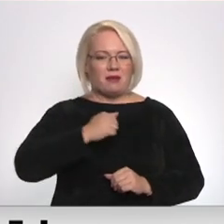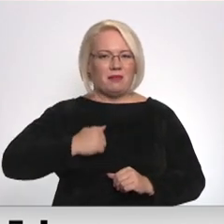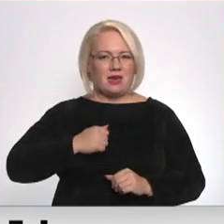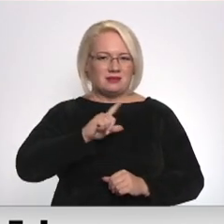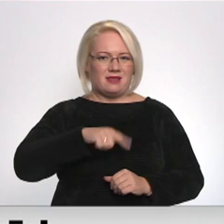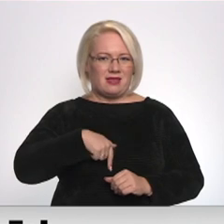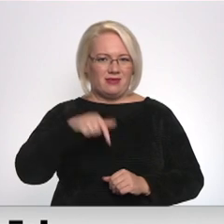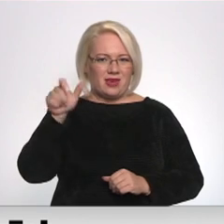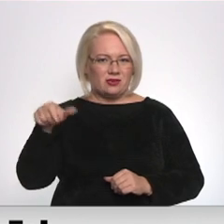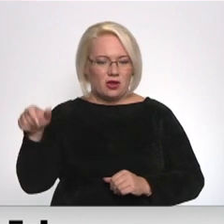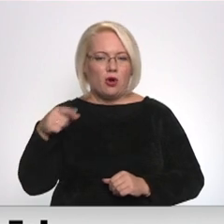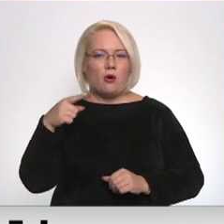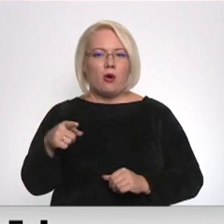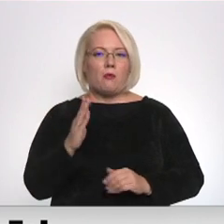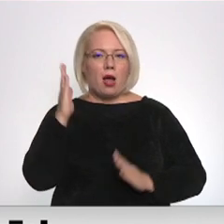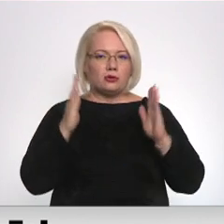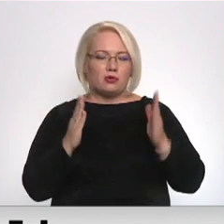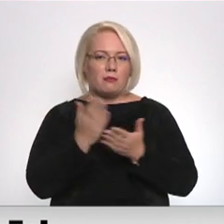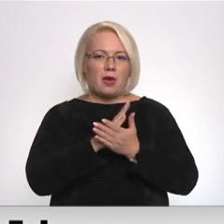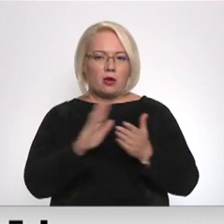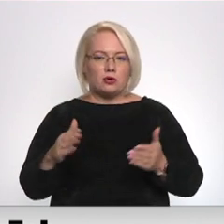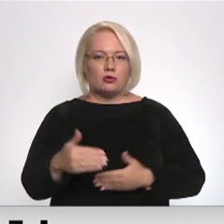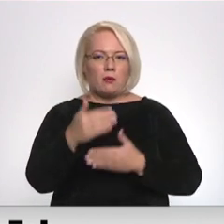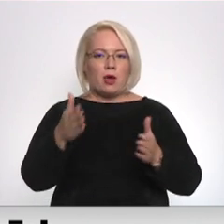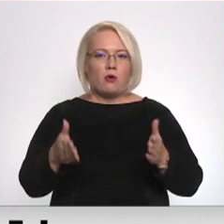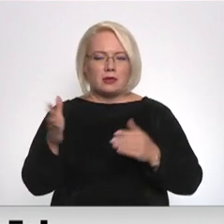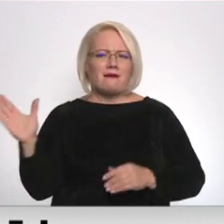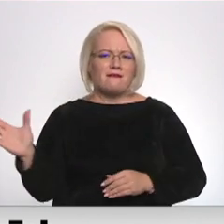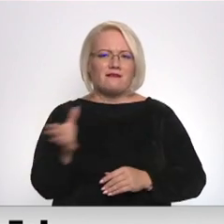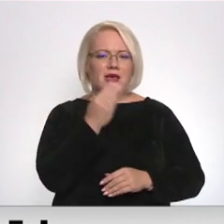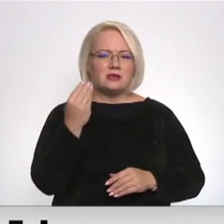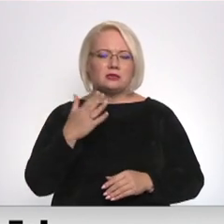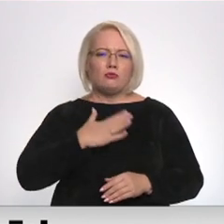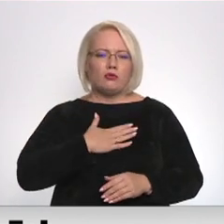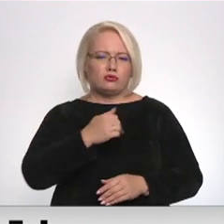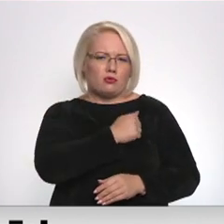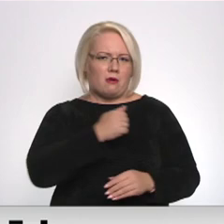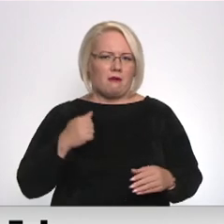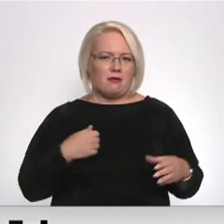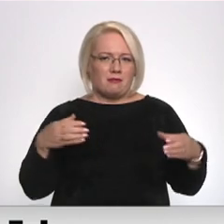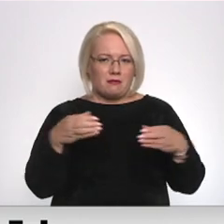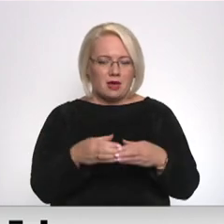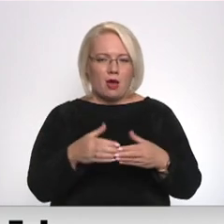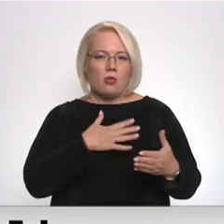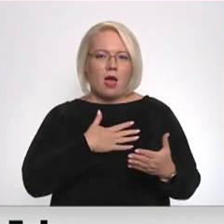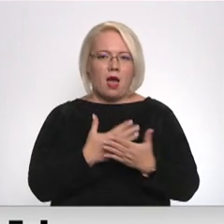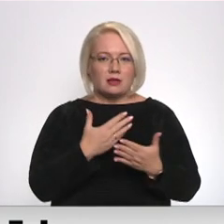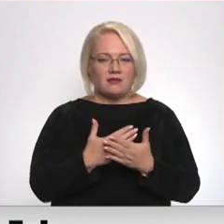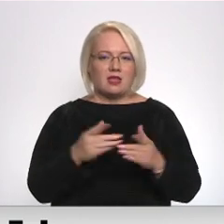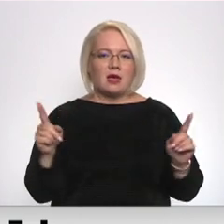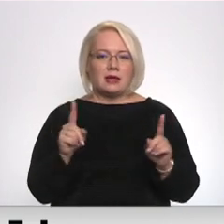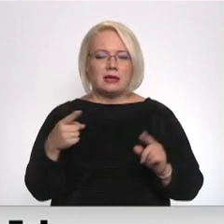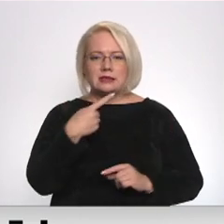karavīri. Balsošana jau beigusies, jo pie urnām devies pilnīgi viss mūsu kontingents, un līdz ar to aktivitāte esot